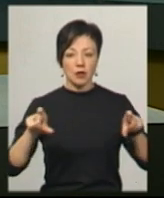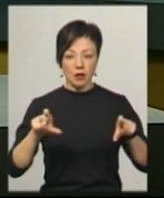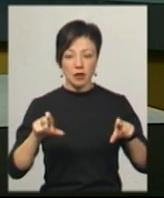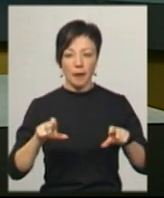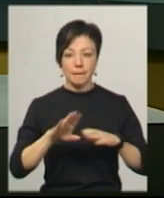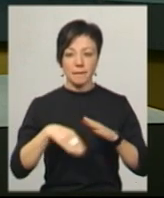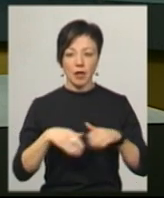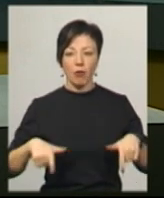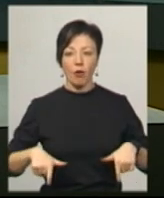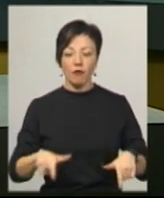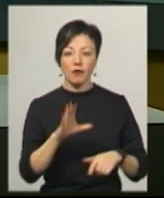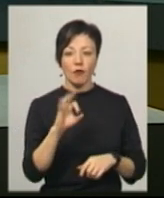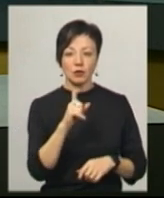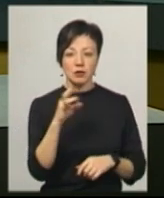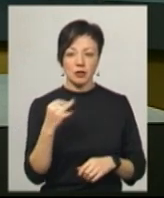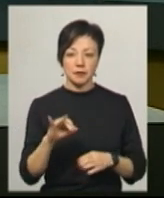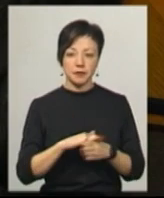підпилковник Володимир Возний.